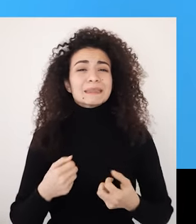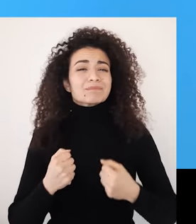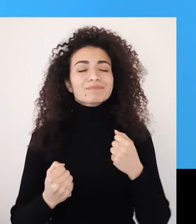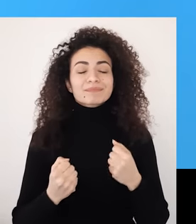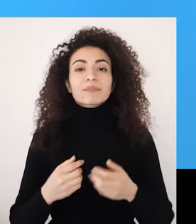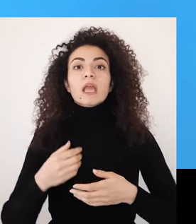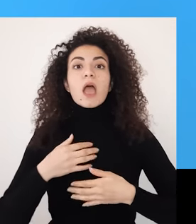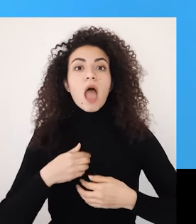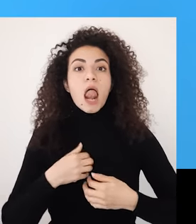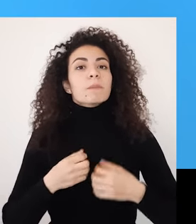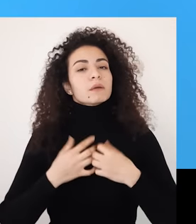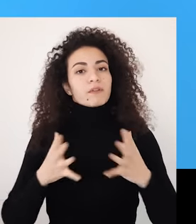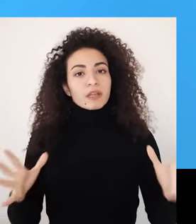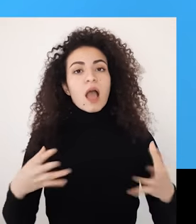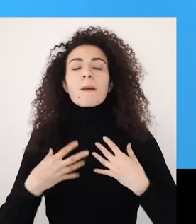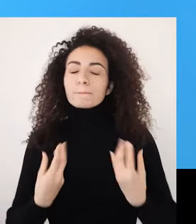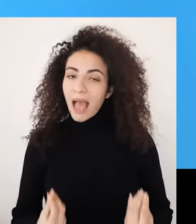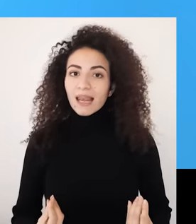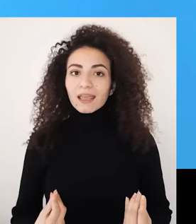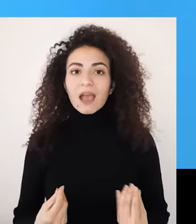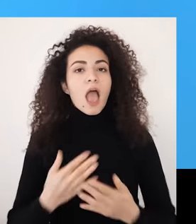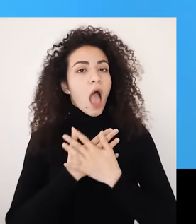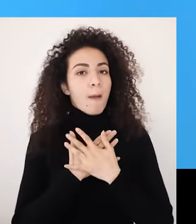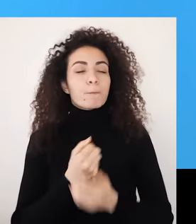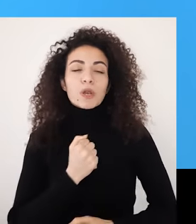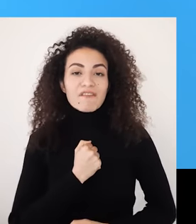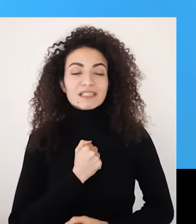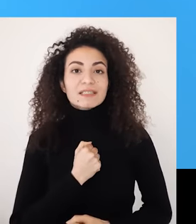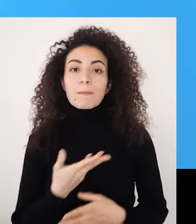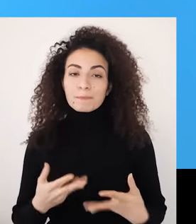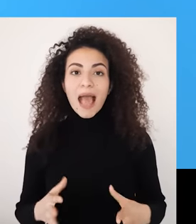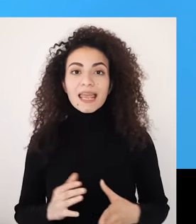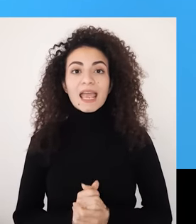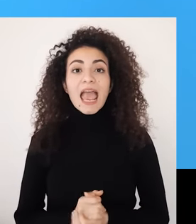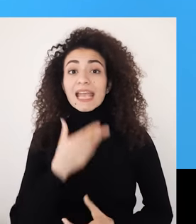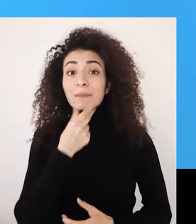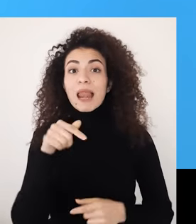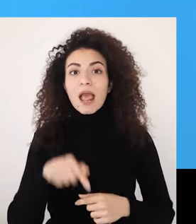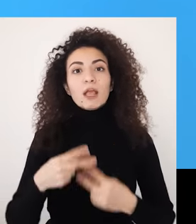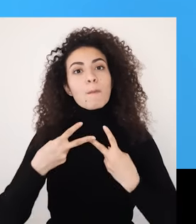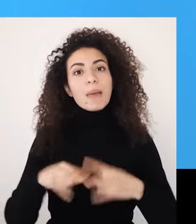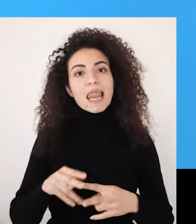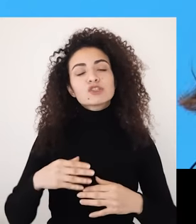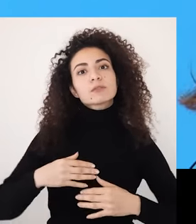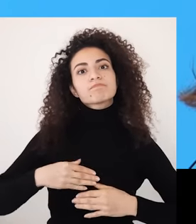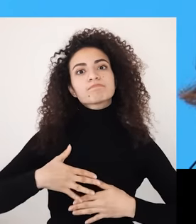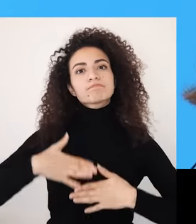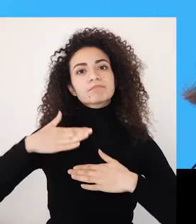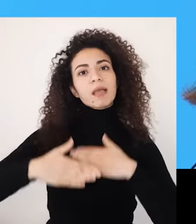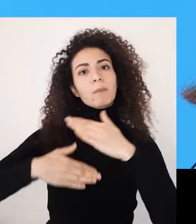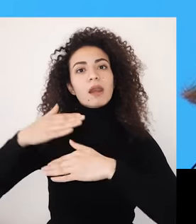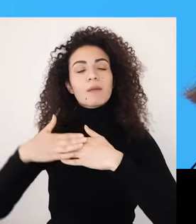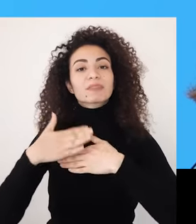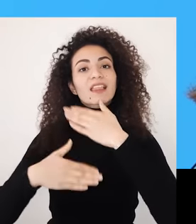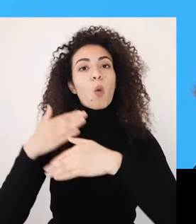وهون أنا بتمنى تستقبلوا الانزعاج بقلب رحب وبنظر التعاطف مع نفسكم ليكون